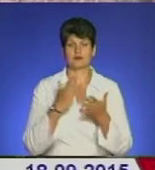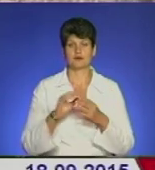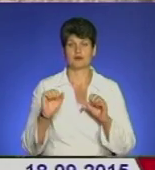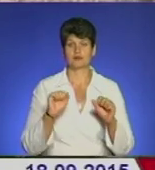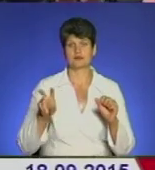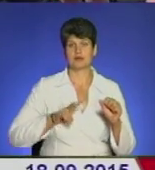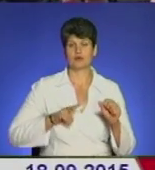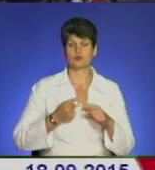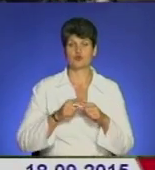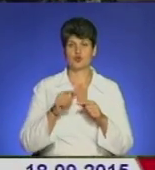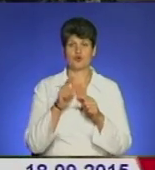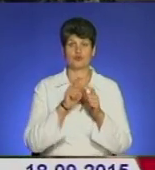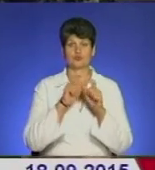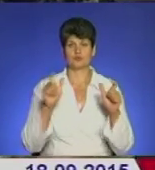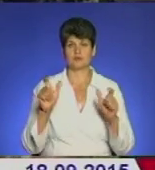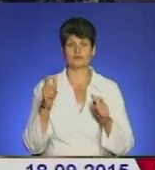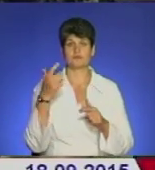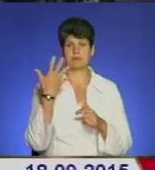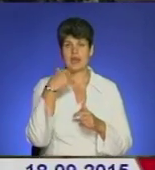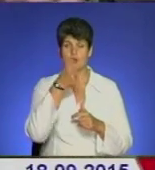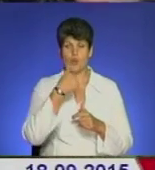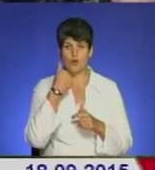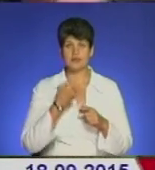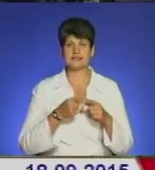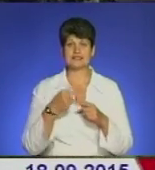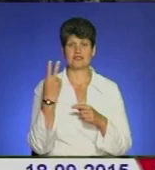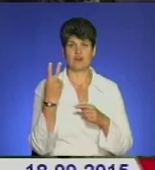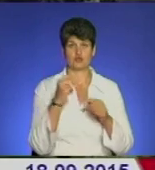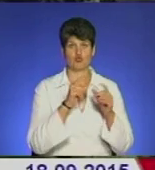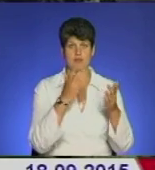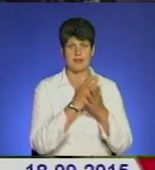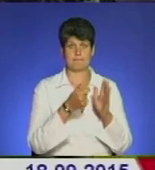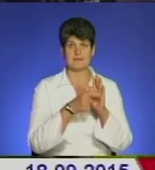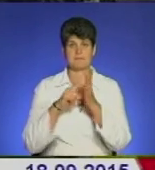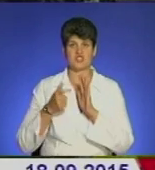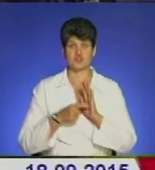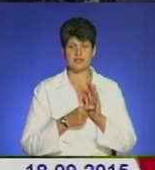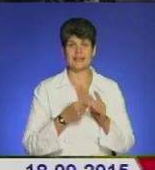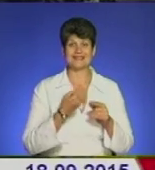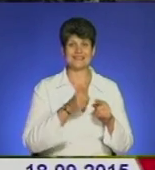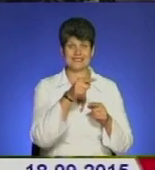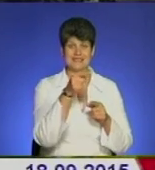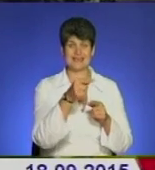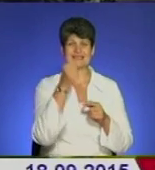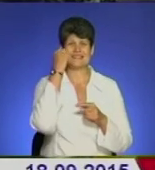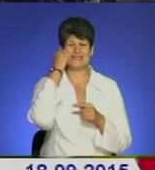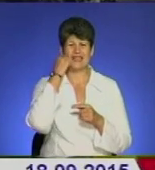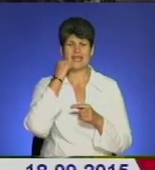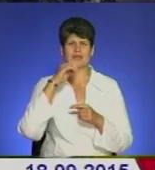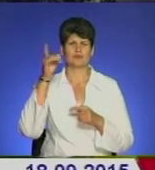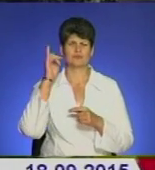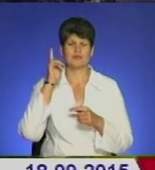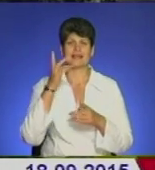років. Школа має два приміщення основних. Оце приміщення, перед яким ми зараз знаходимося, це старий бувший кінотеатр,